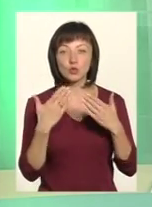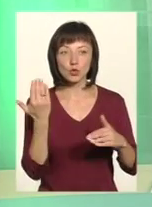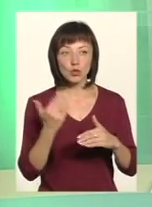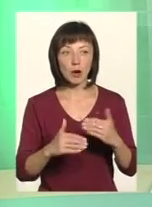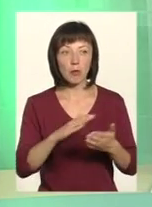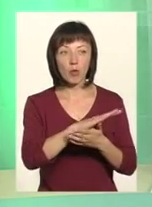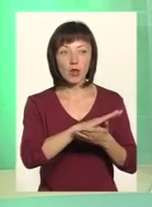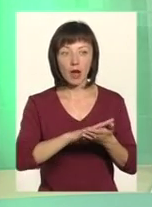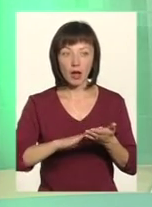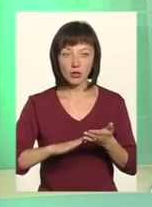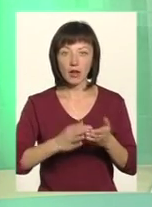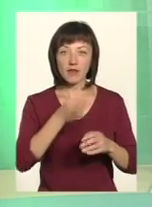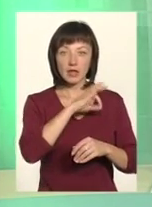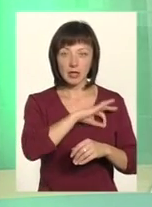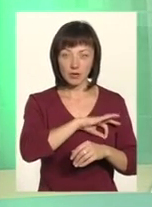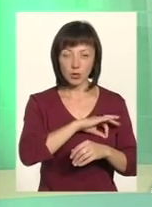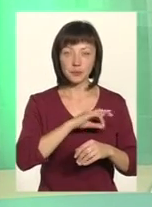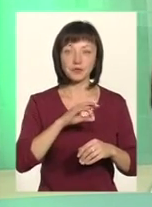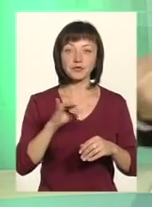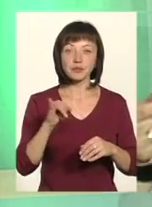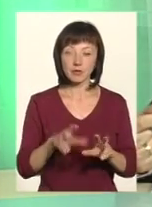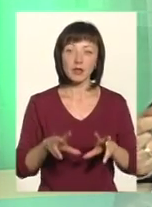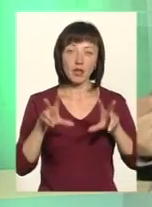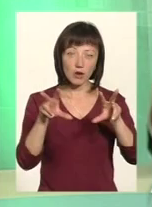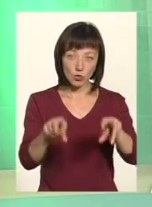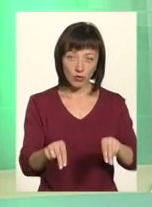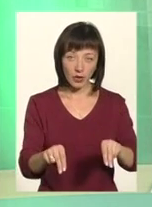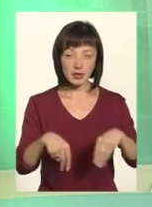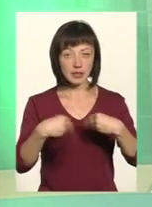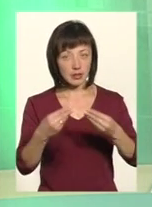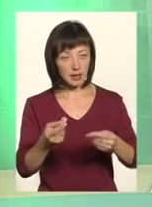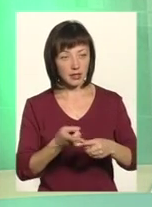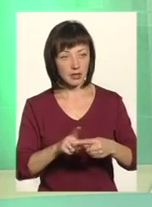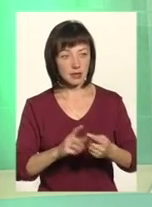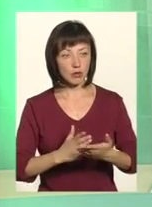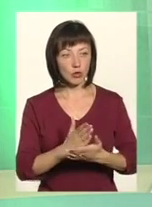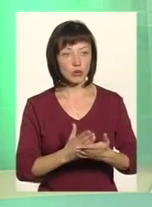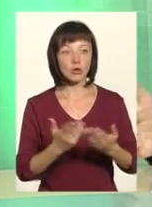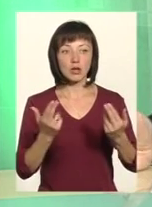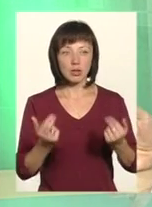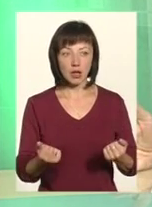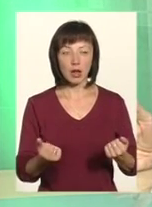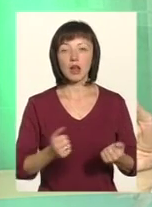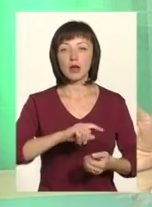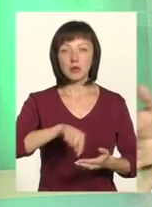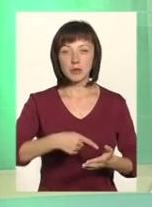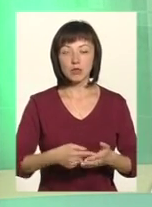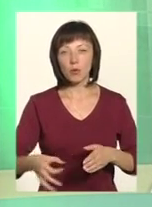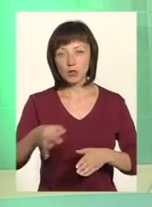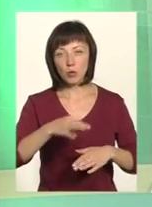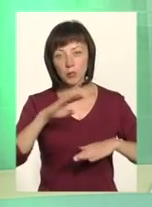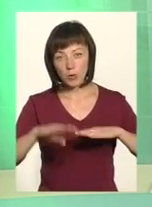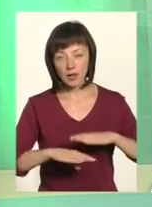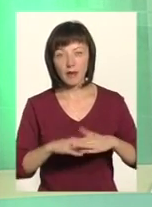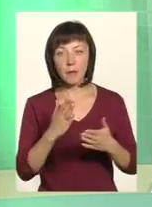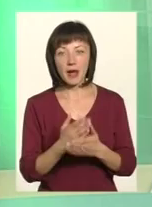подальшого його ефективного використання і гарантувати надання цих послуг? Так. Ми, місто обласного підпорядкування, яке має